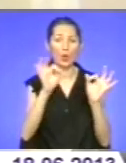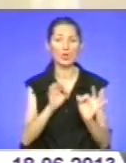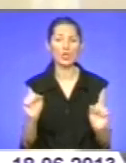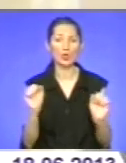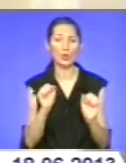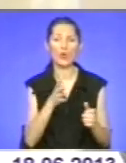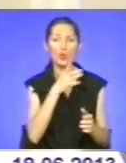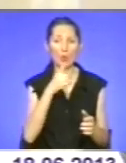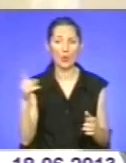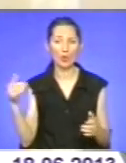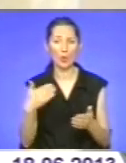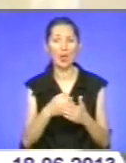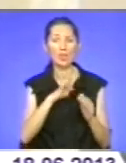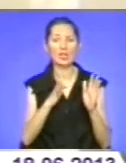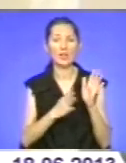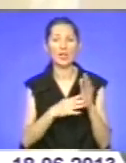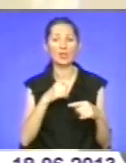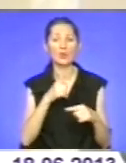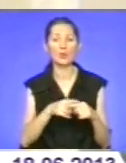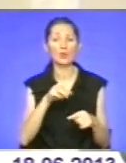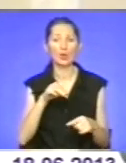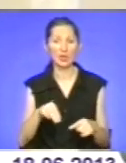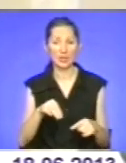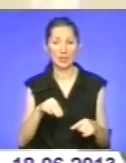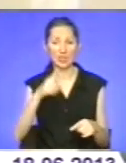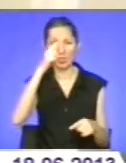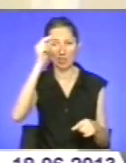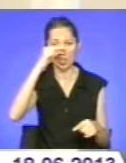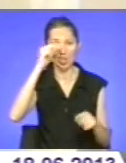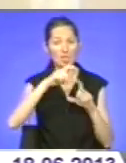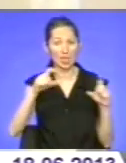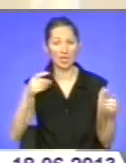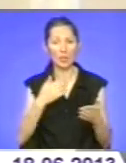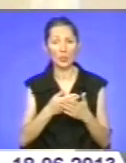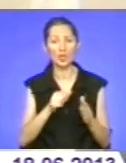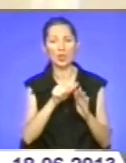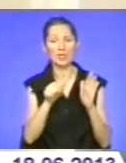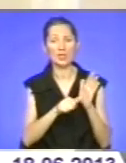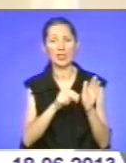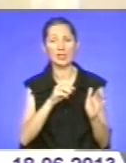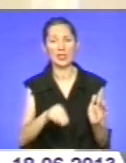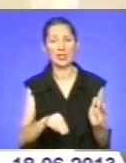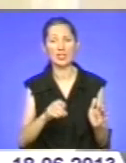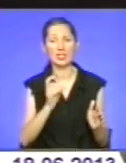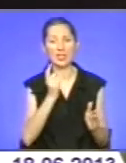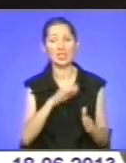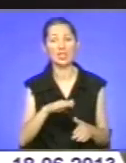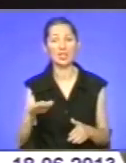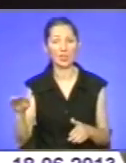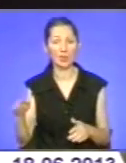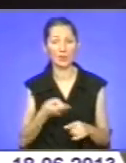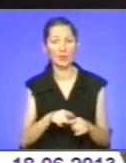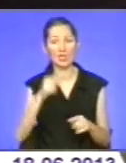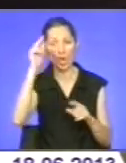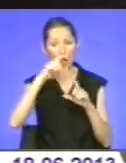періоду майже 19,5 тисяч шкіл та близько 16 тисяч дитячих садків. Ці